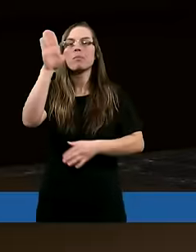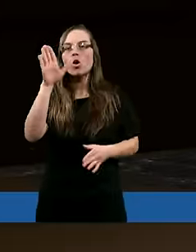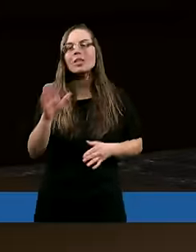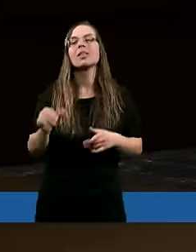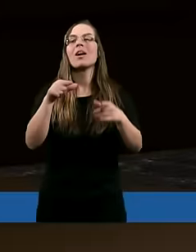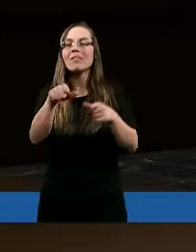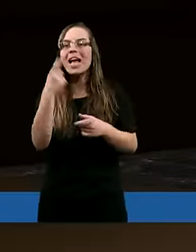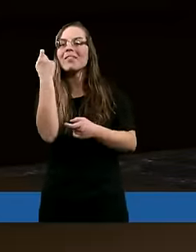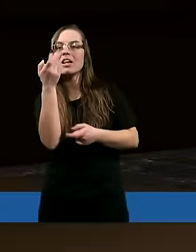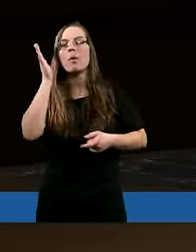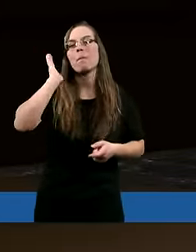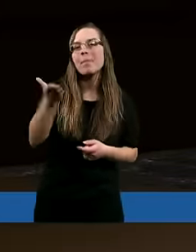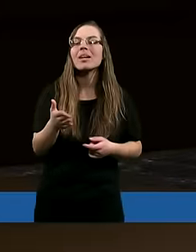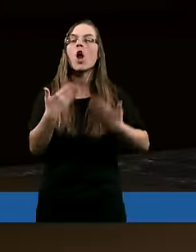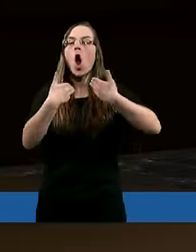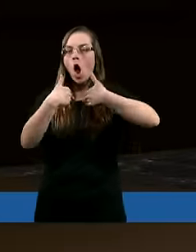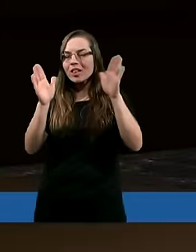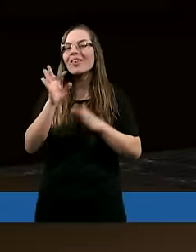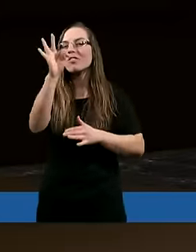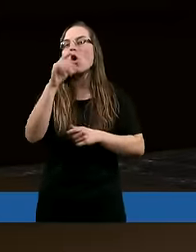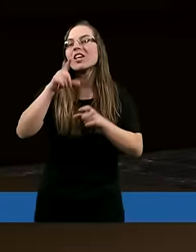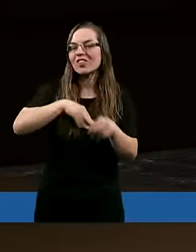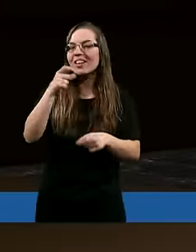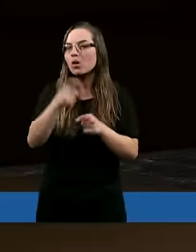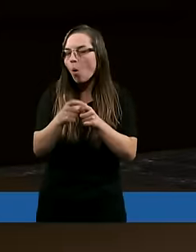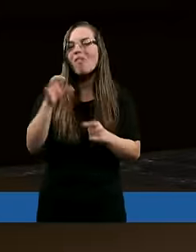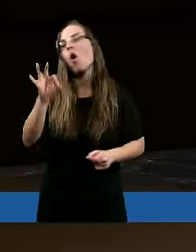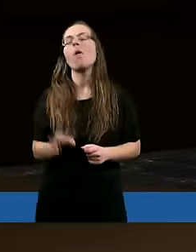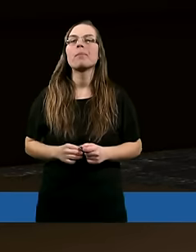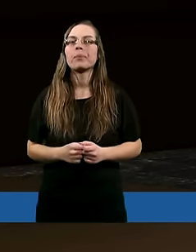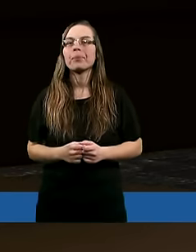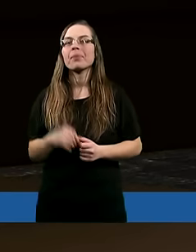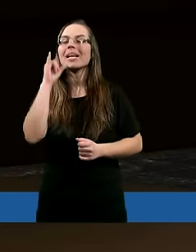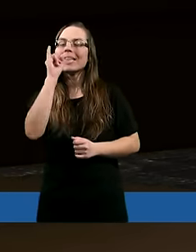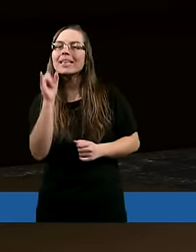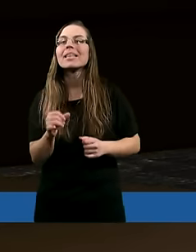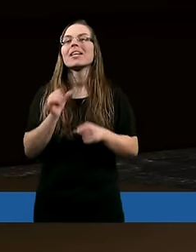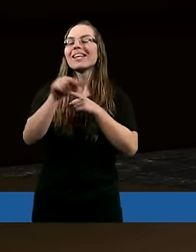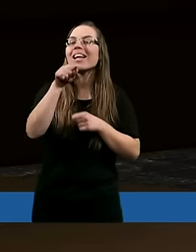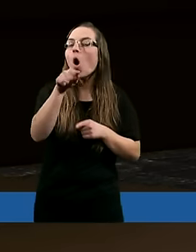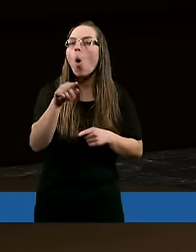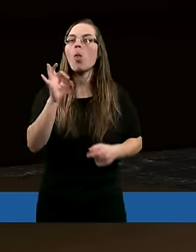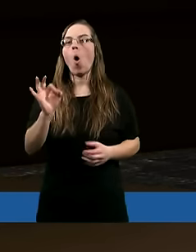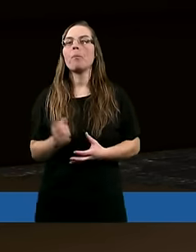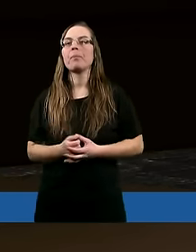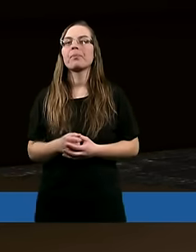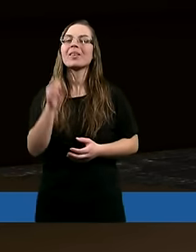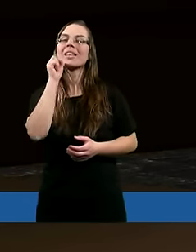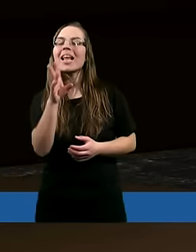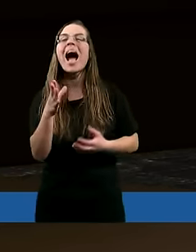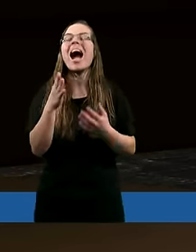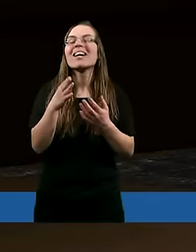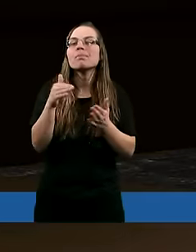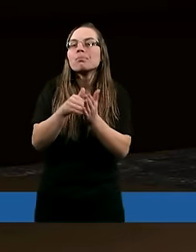my w tej chwili będziemy otwierać Twoje słowo. I jest ono tak